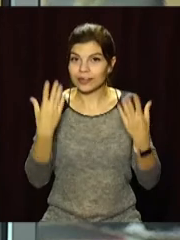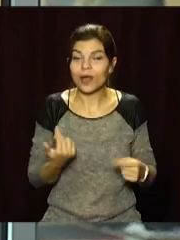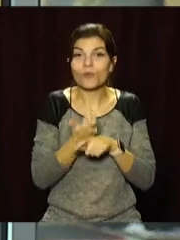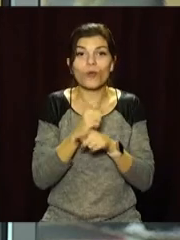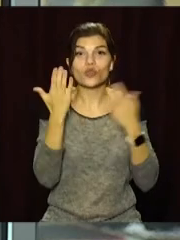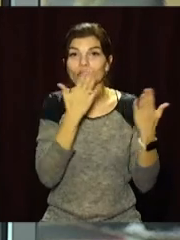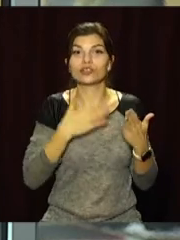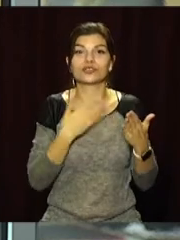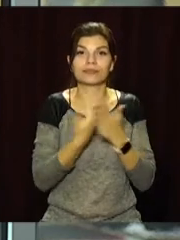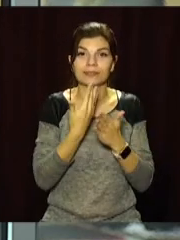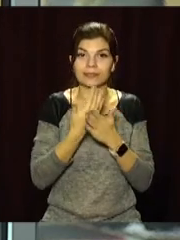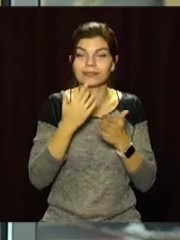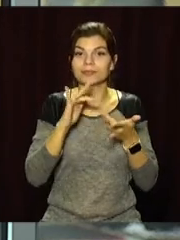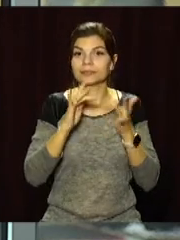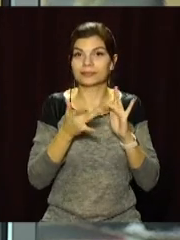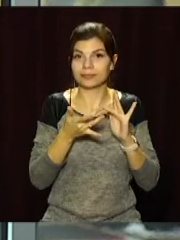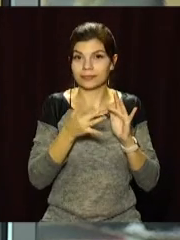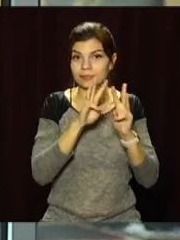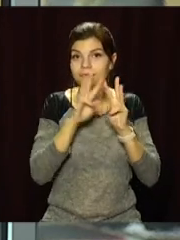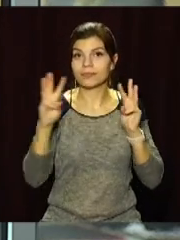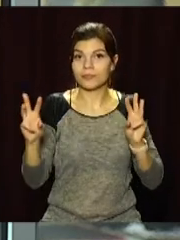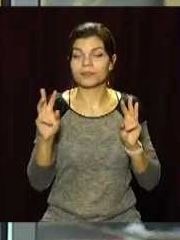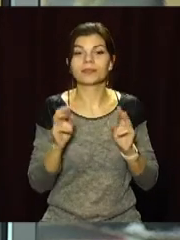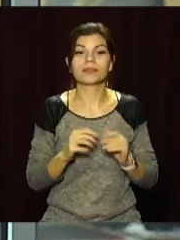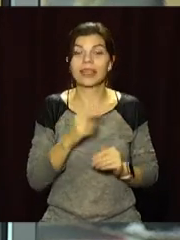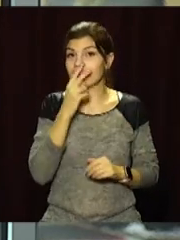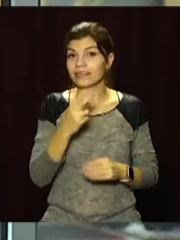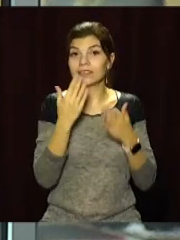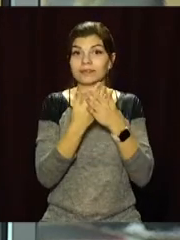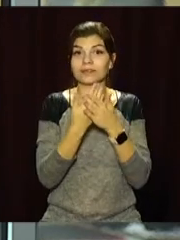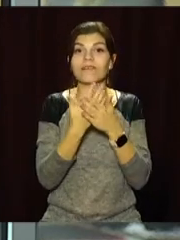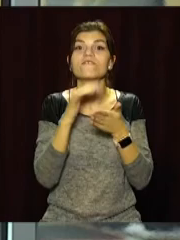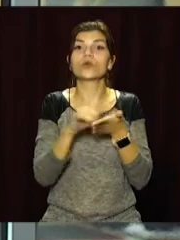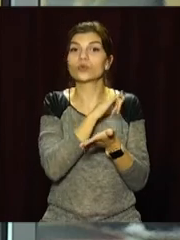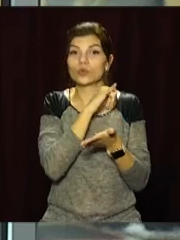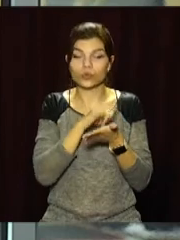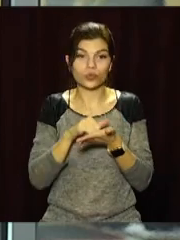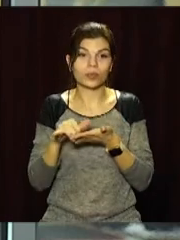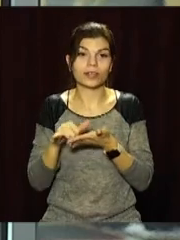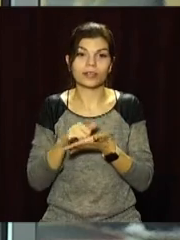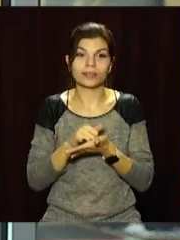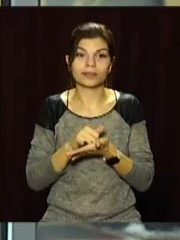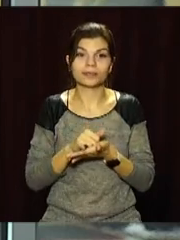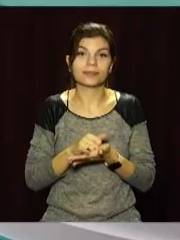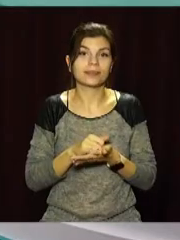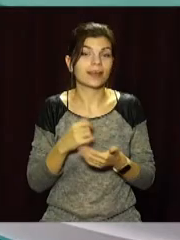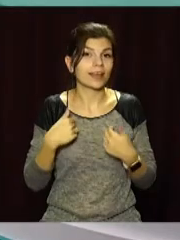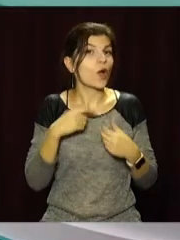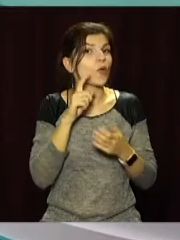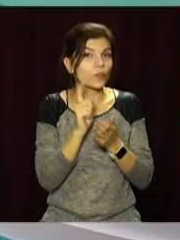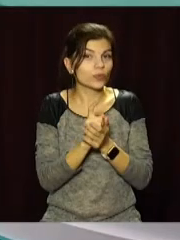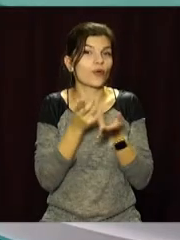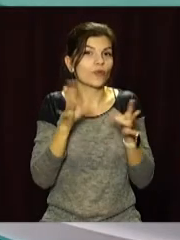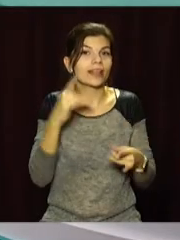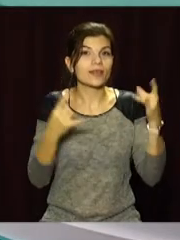Більше новин читайте на нашому сайті opentv.media, дивіться сюжети в соціальних мережах та на нашому ютуб-каналі. І обов'язково